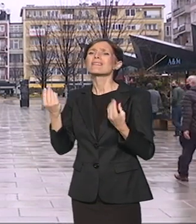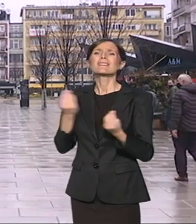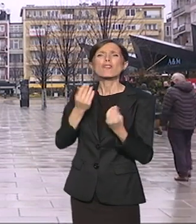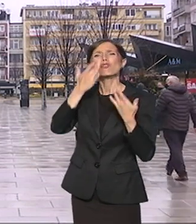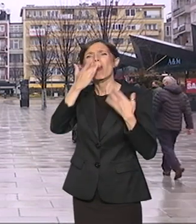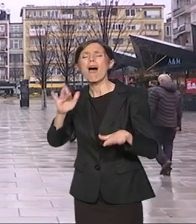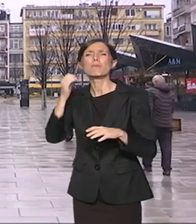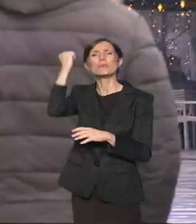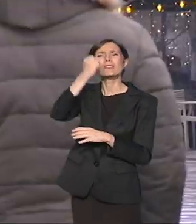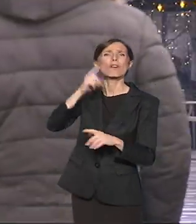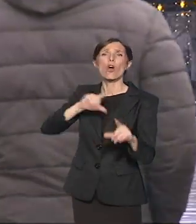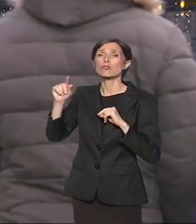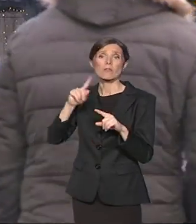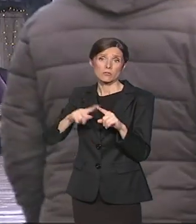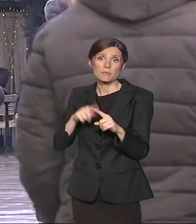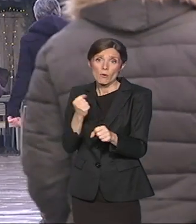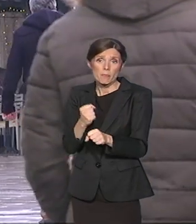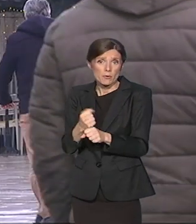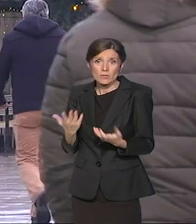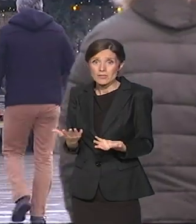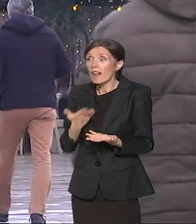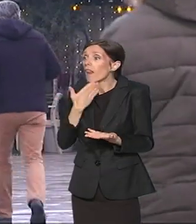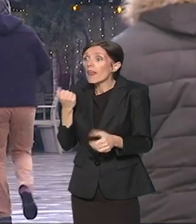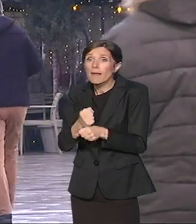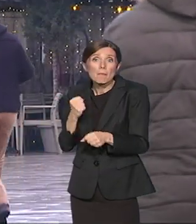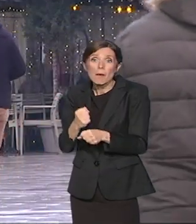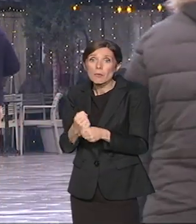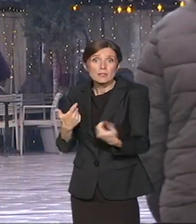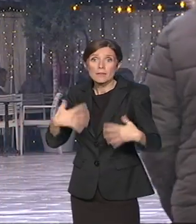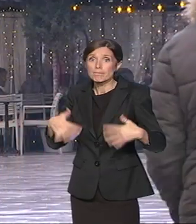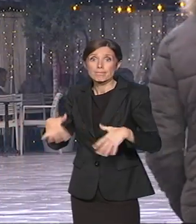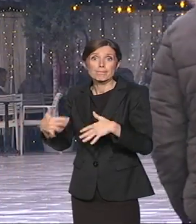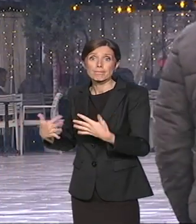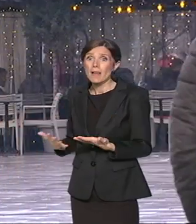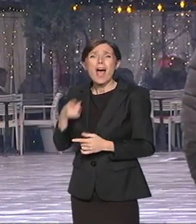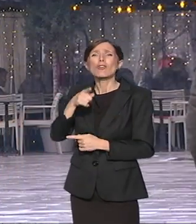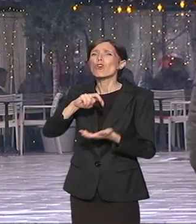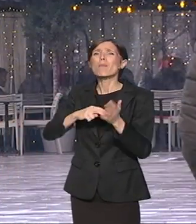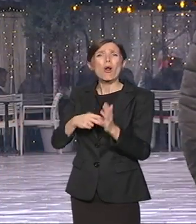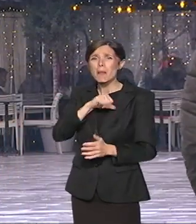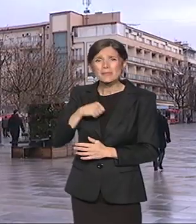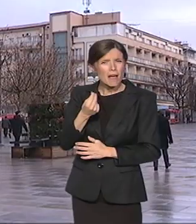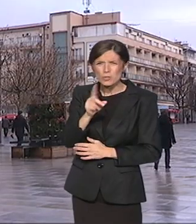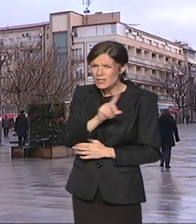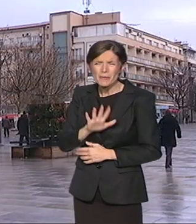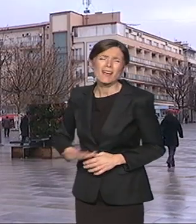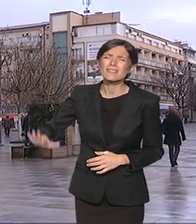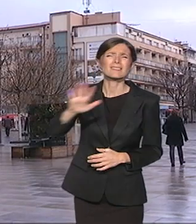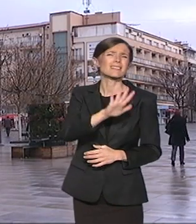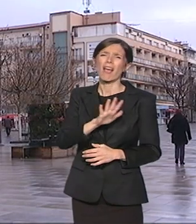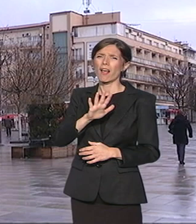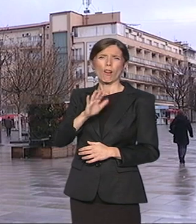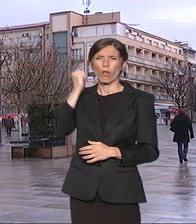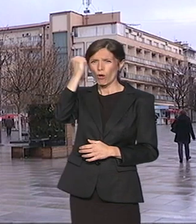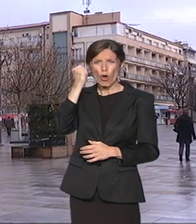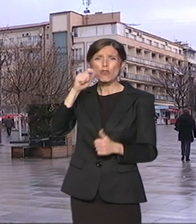upravo zbog posla. Znači, nema posla. To je problem na čitavom Kosovu. Znači, to je